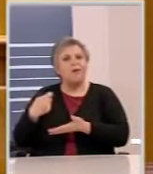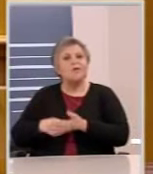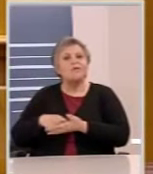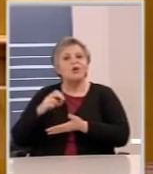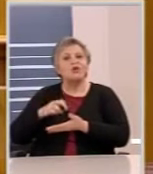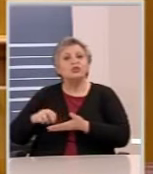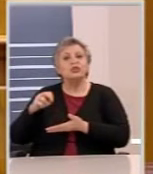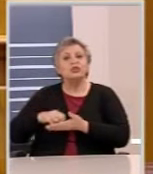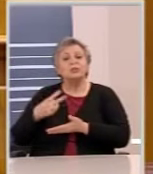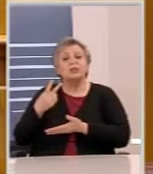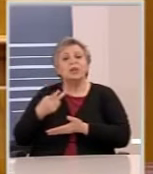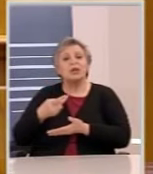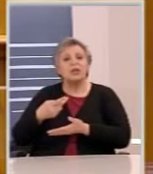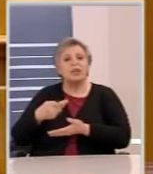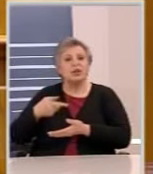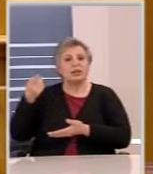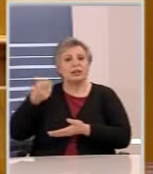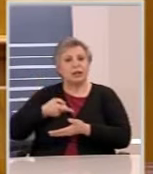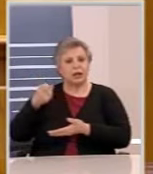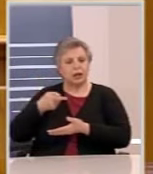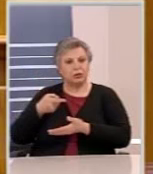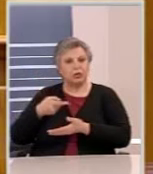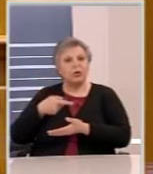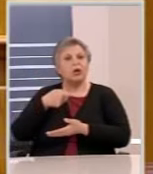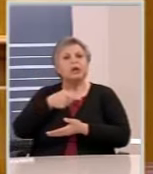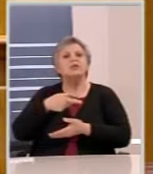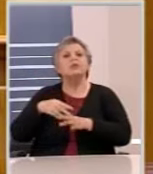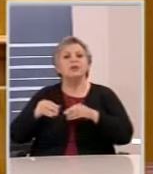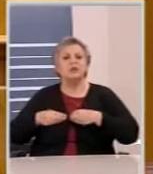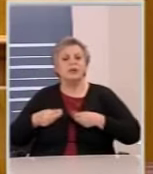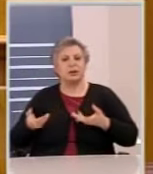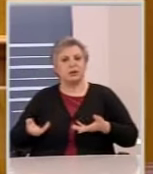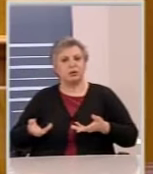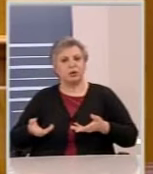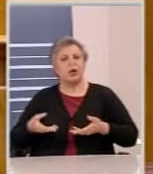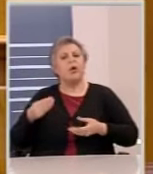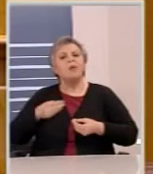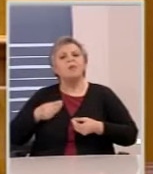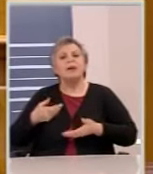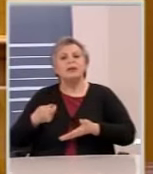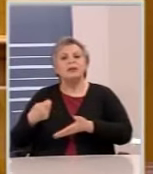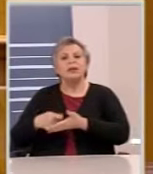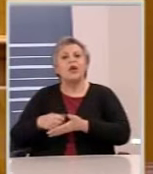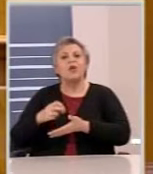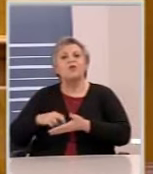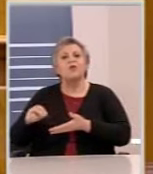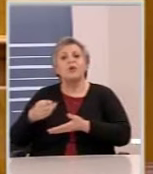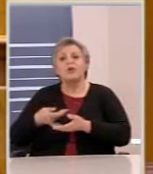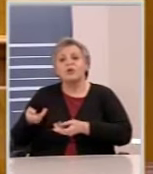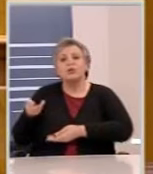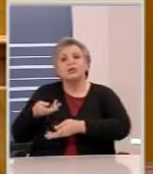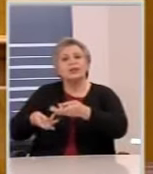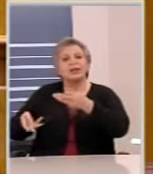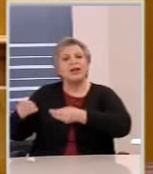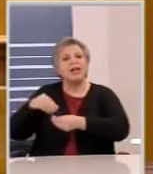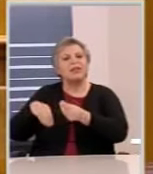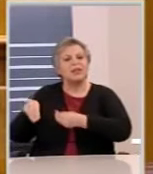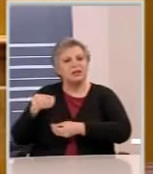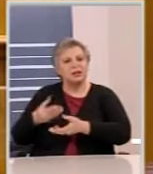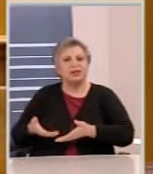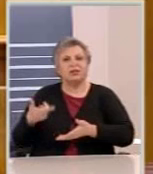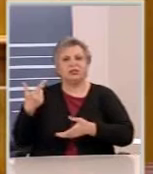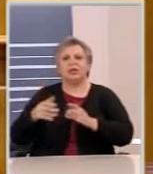χαμηλότερη βαθμίδα. Θα καταψηφίσετε τη μείωση του φόρου αλληλεγγύης. Θα καταψηφίσετε τη μείωση του έμφυα.